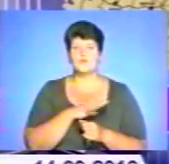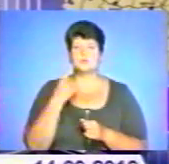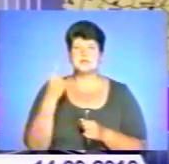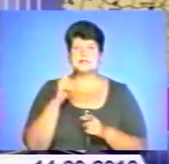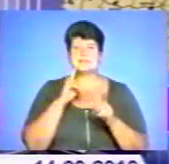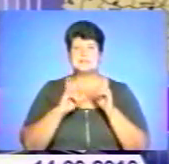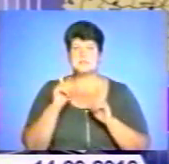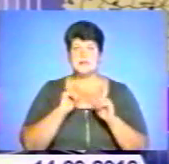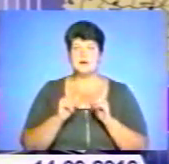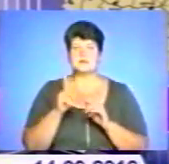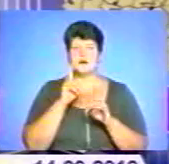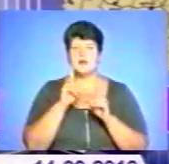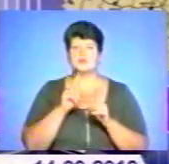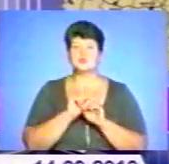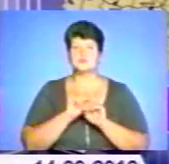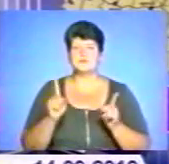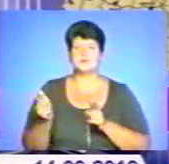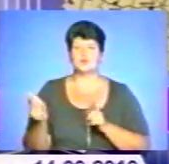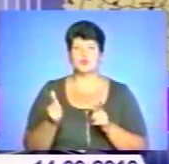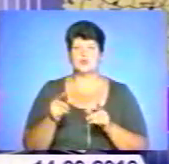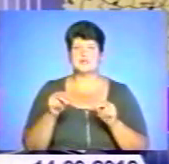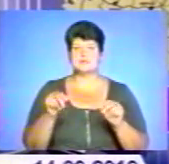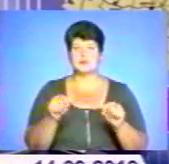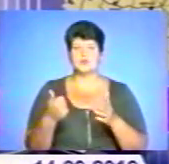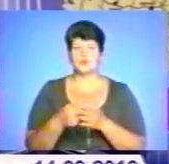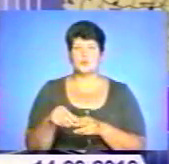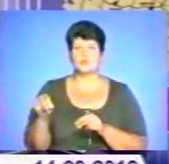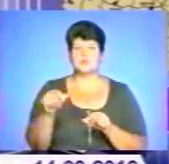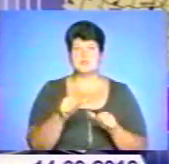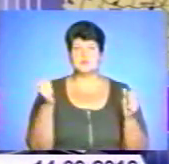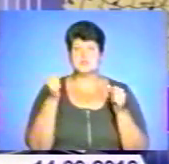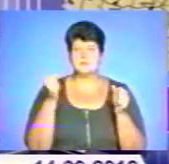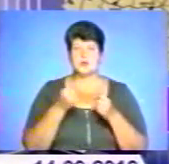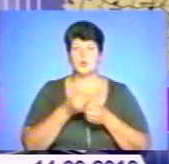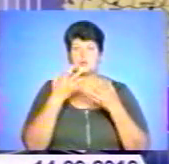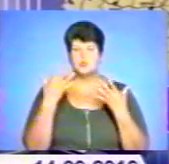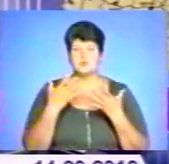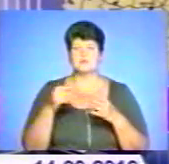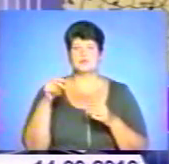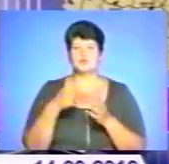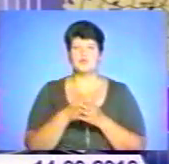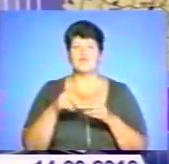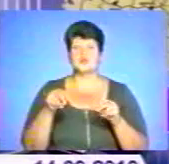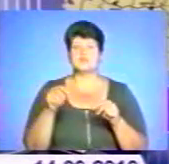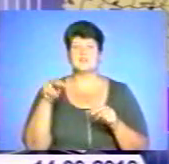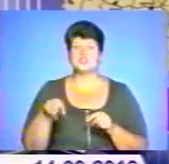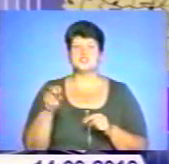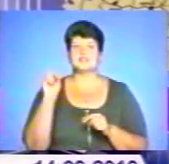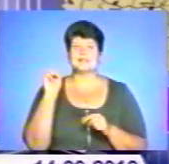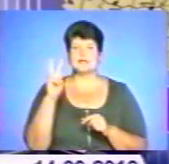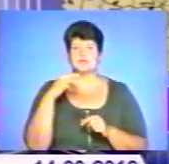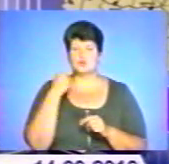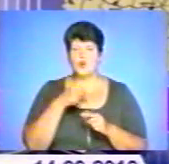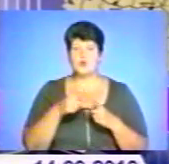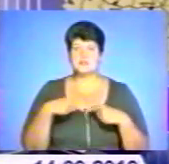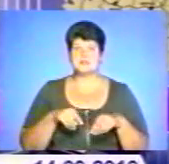семінарна рада з особливості підготовки ґрунту націння посіву озимих культур під врожай 2013 року та організації